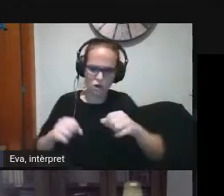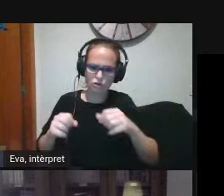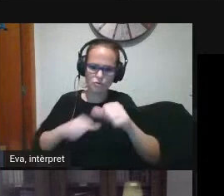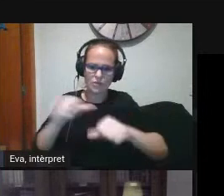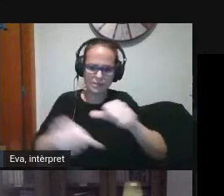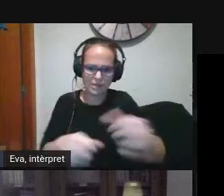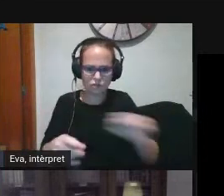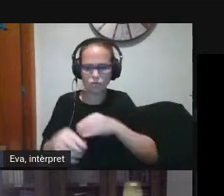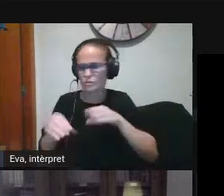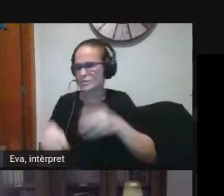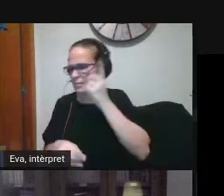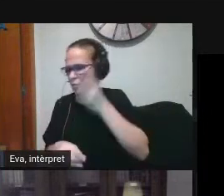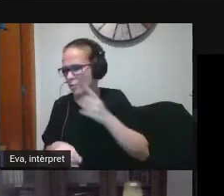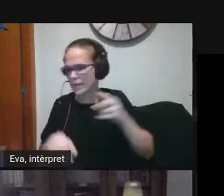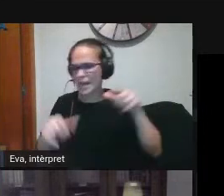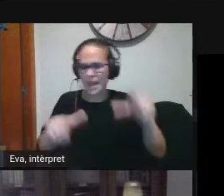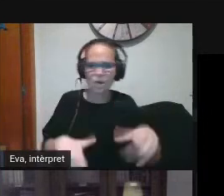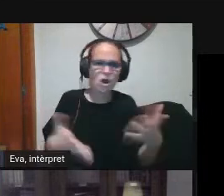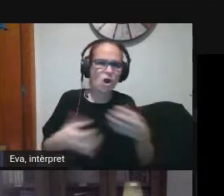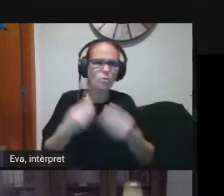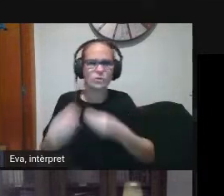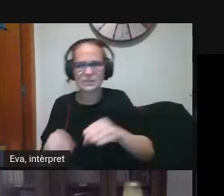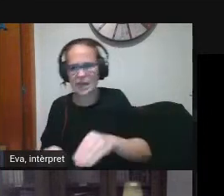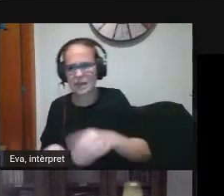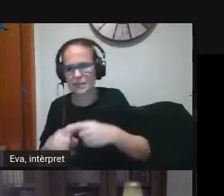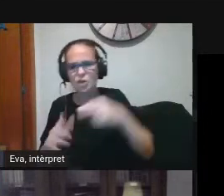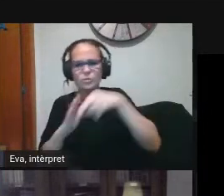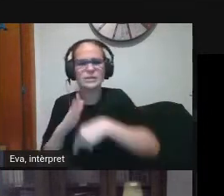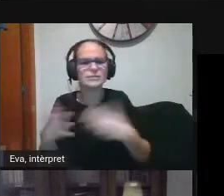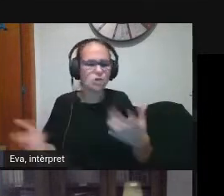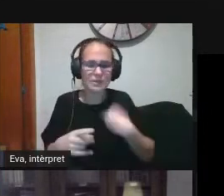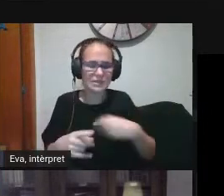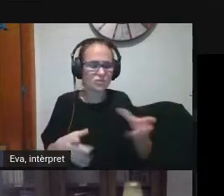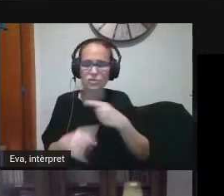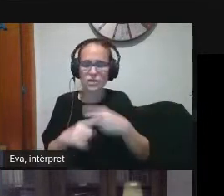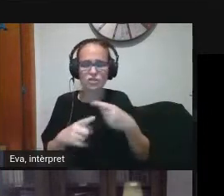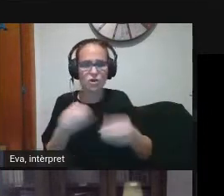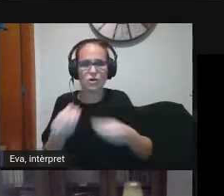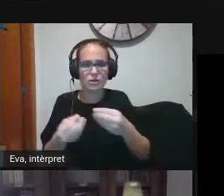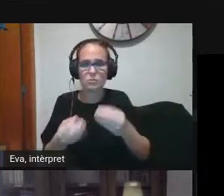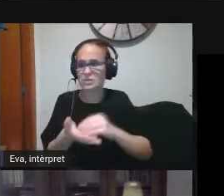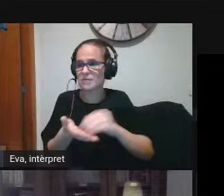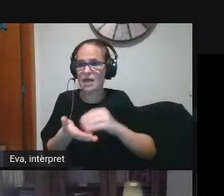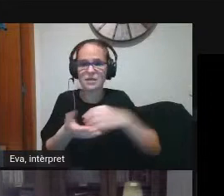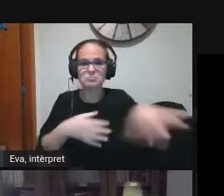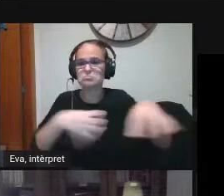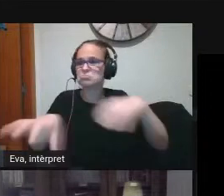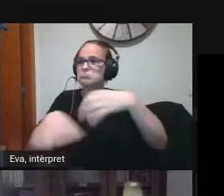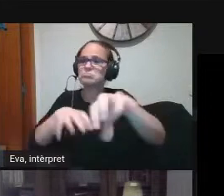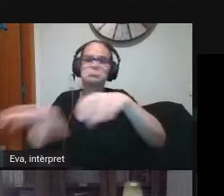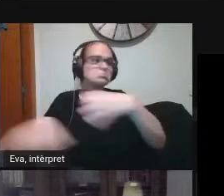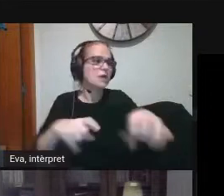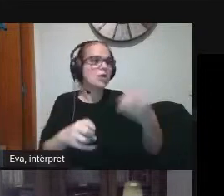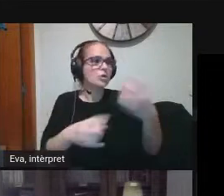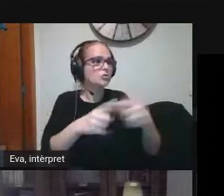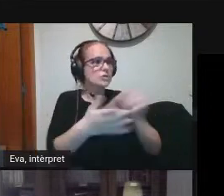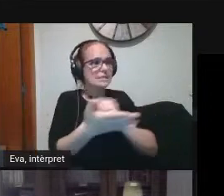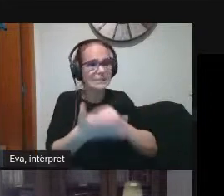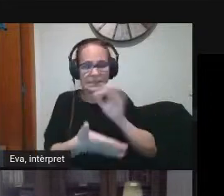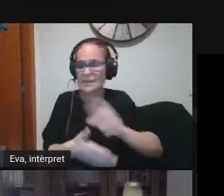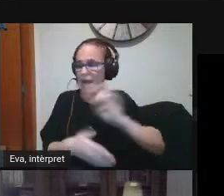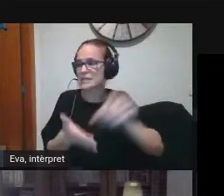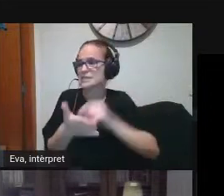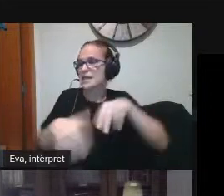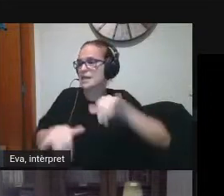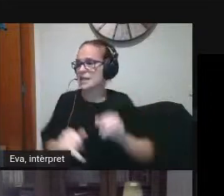el mòbil l'aula com el fem servir i de quina manera hem triat les normatives tot això que moltes vegades ho tenim dispers a alguns llocs està escrit altres no està ni escrit